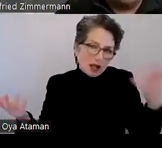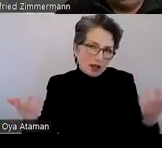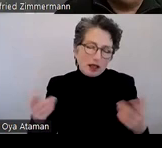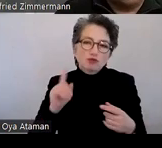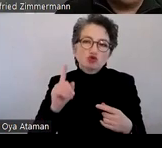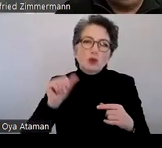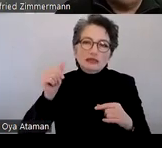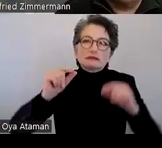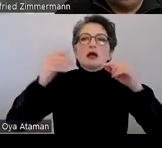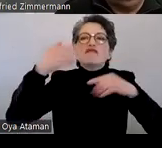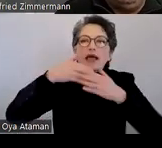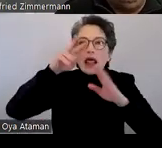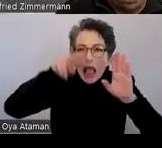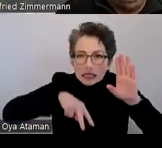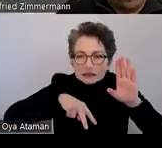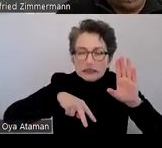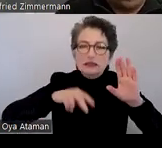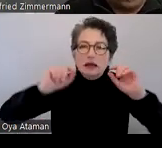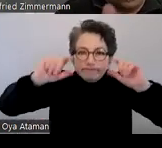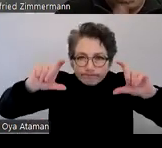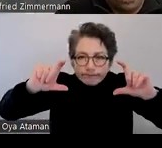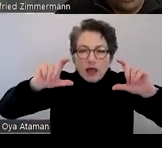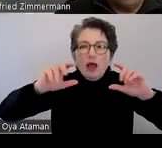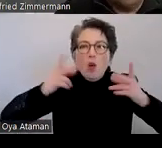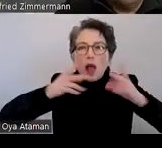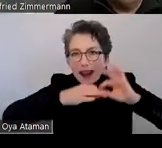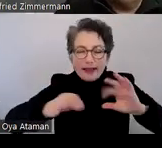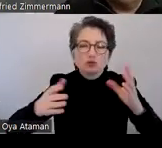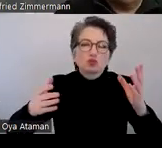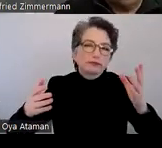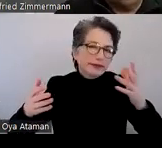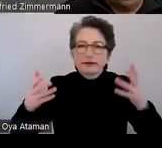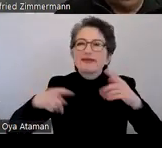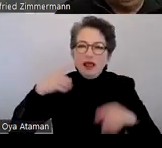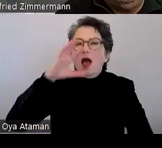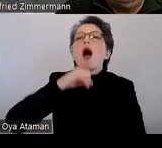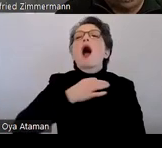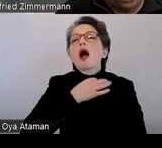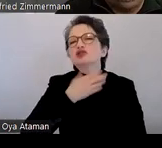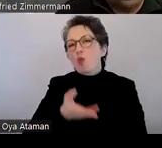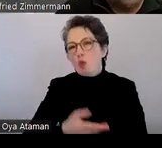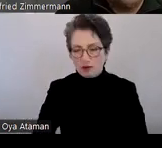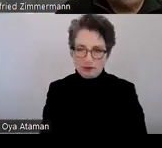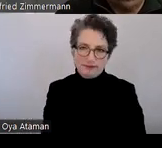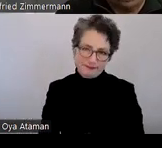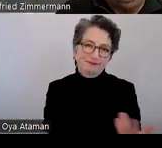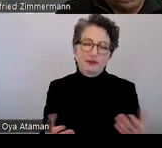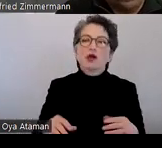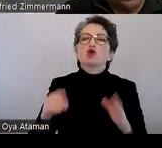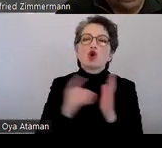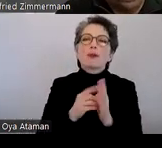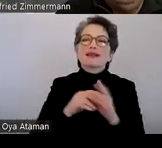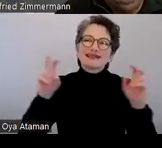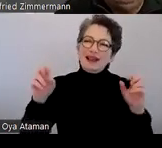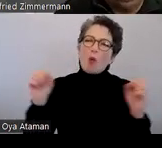den Abstrakt lesen oder die Einführung, um erst zu verstehen, worum es geht. Also Dokumententitel ist sehr